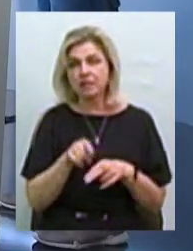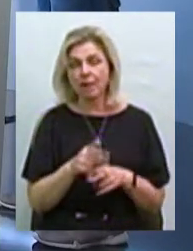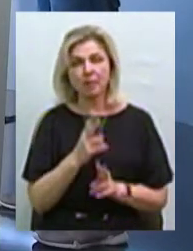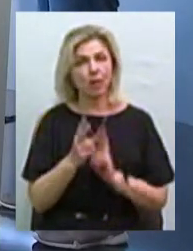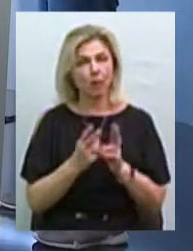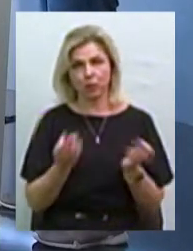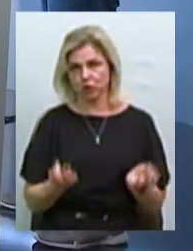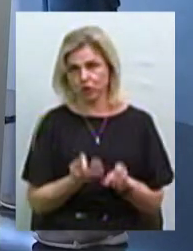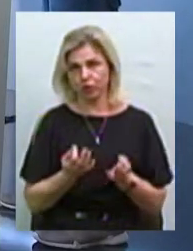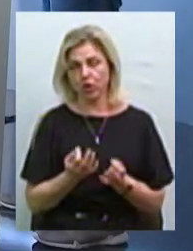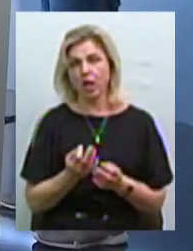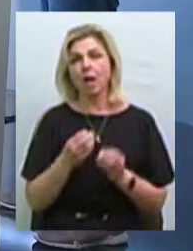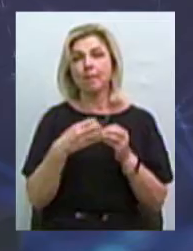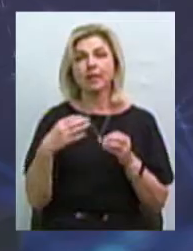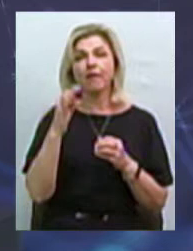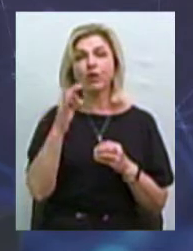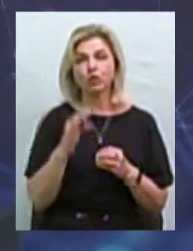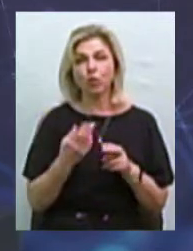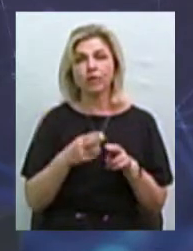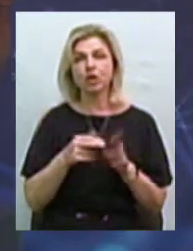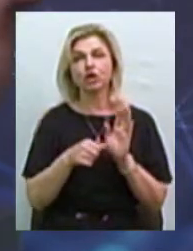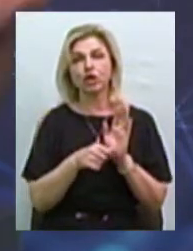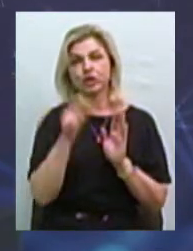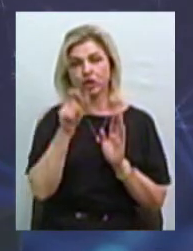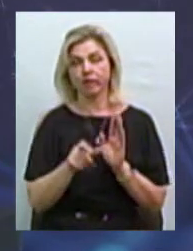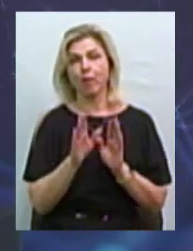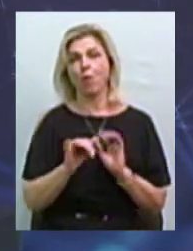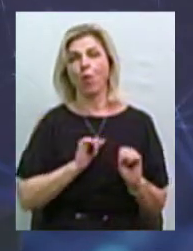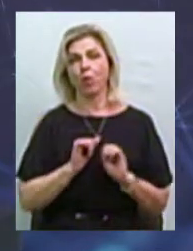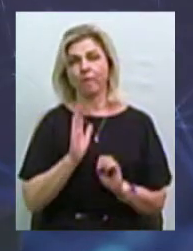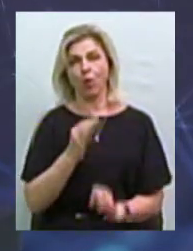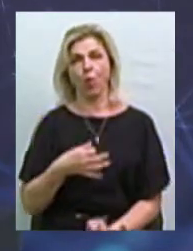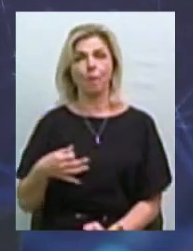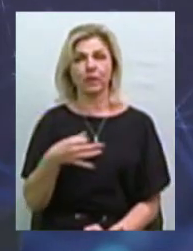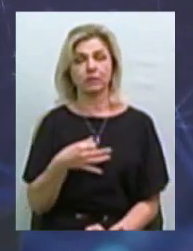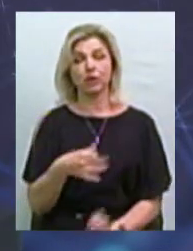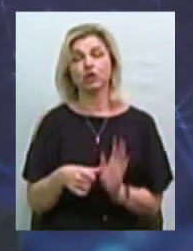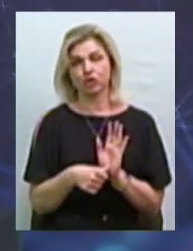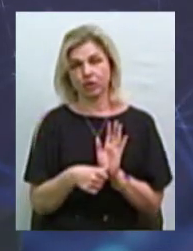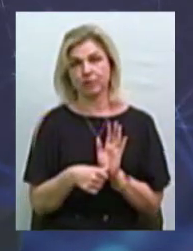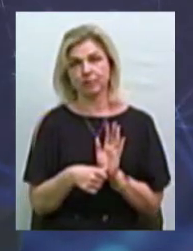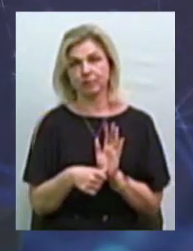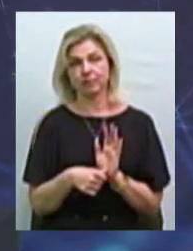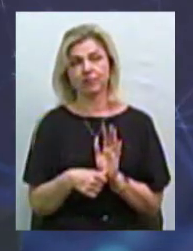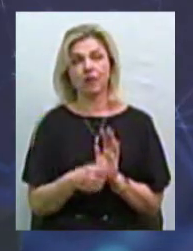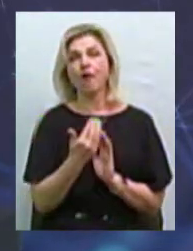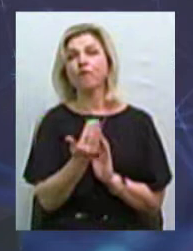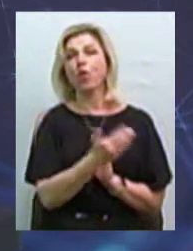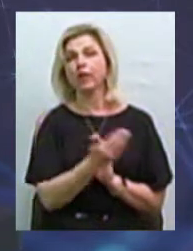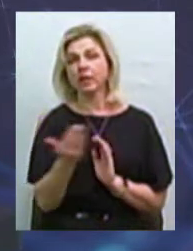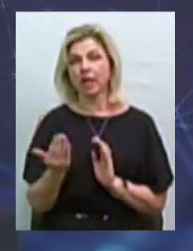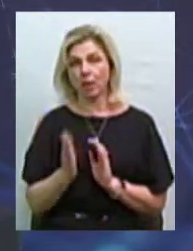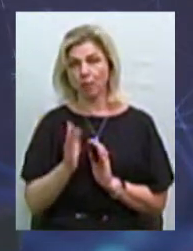Через те, що це 15% – це 6 чоловік буде керувати в області. 6. Вони між собою будуть